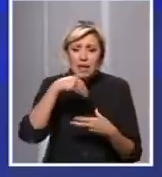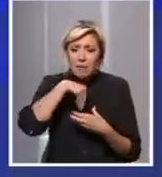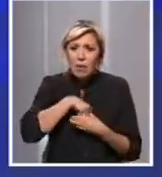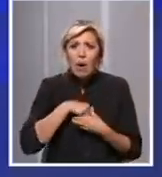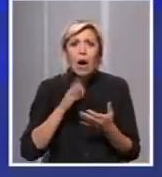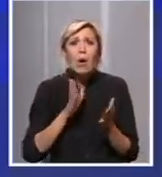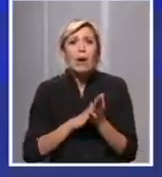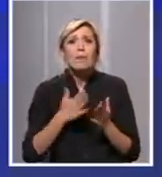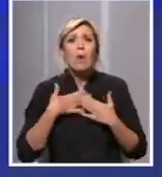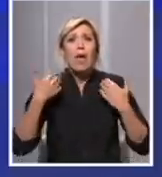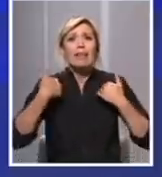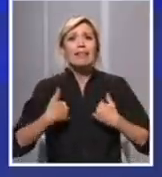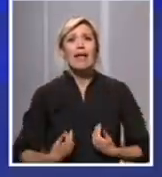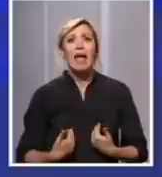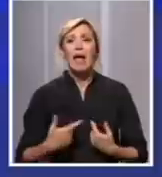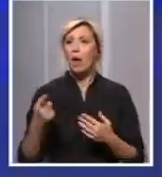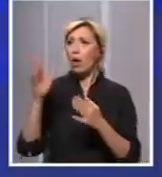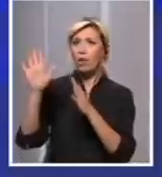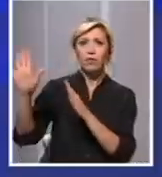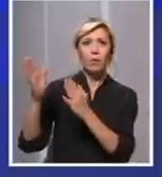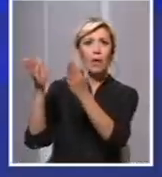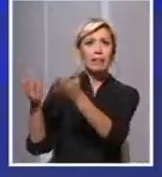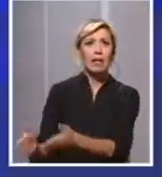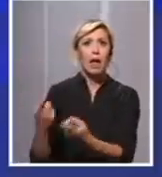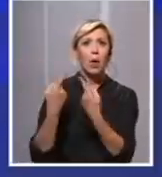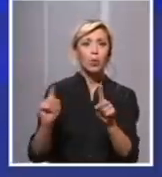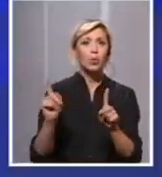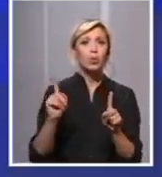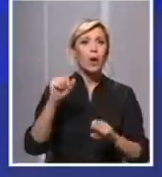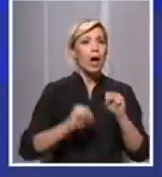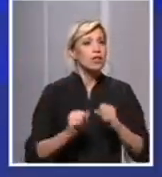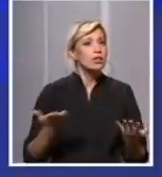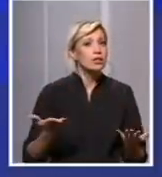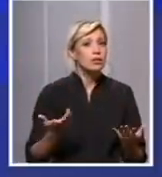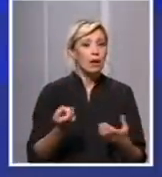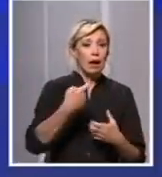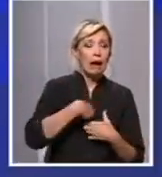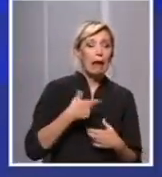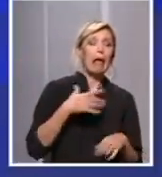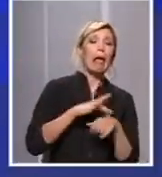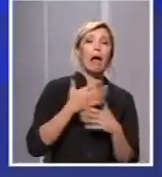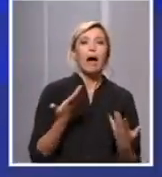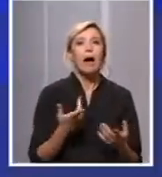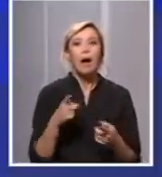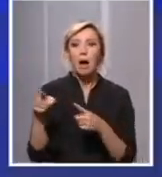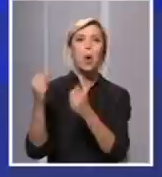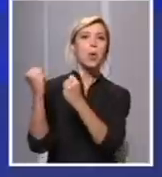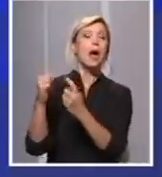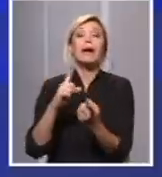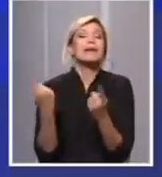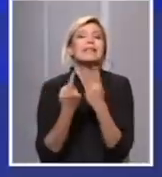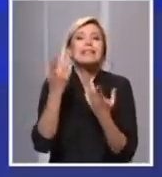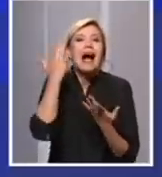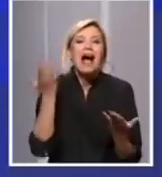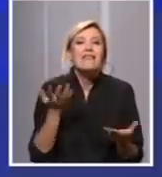ponoša individualno u svakom našem organizmu. Tako da treba da se svi ponašamo tako i